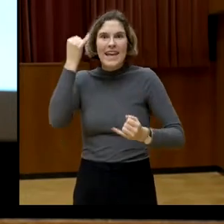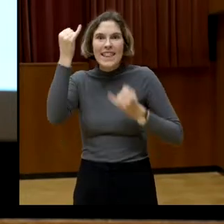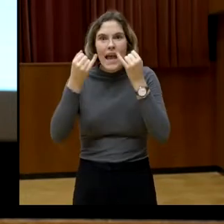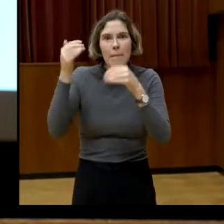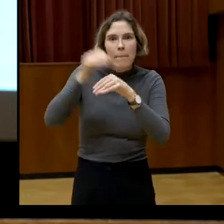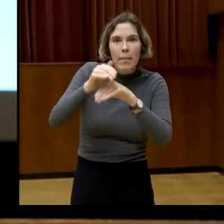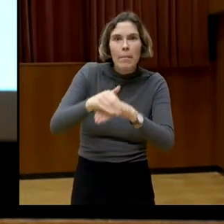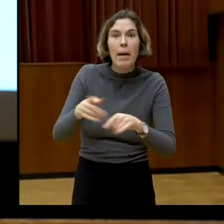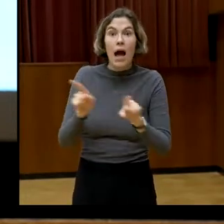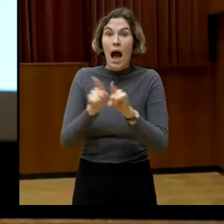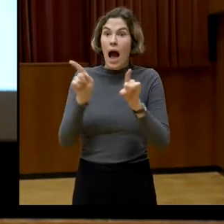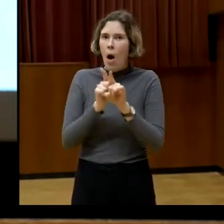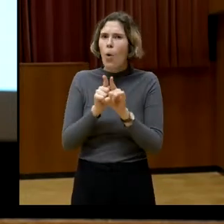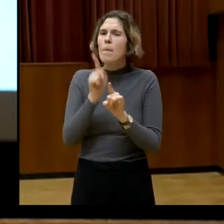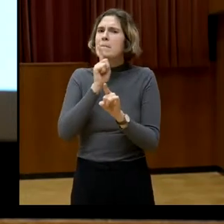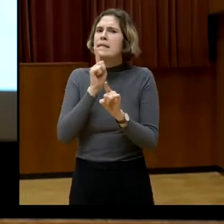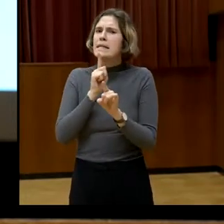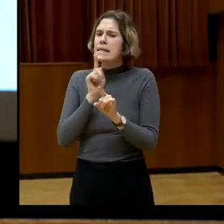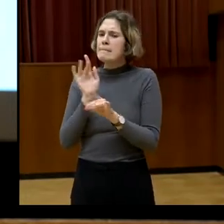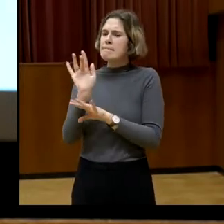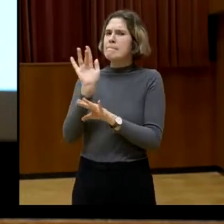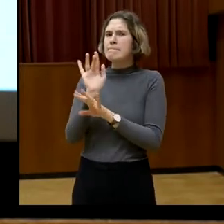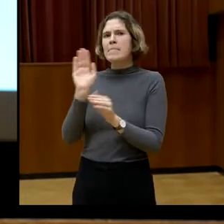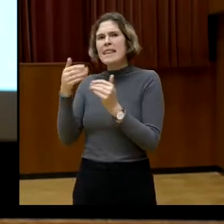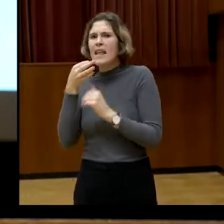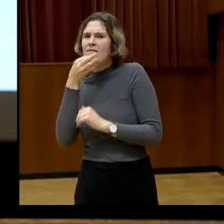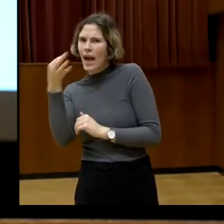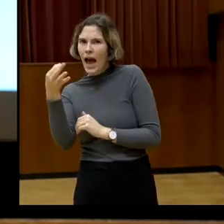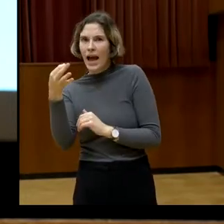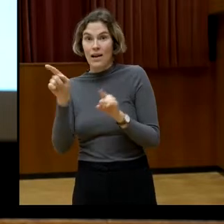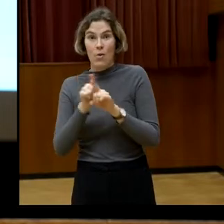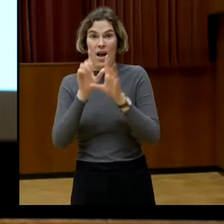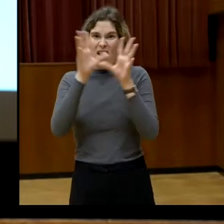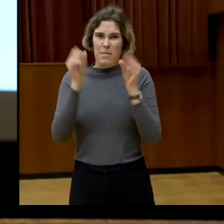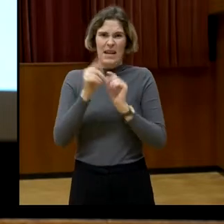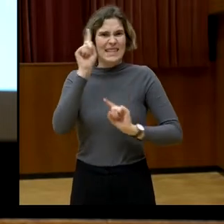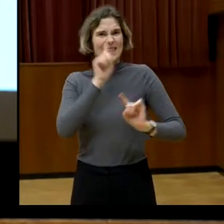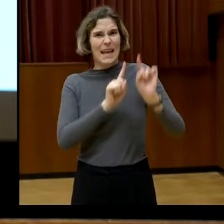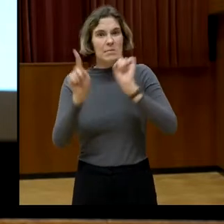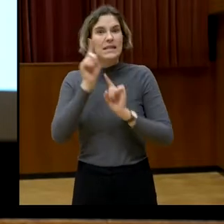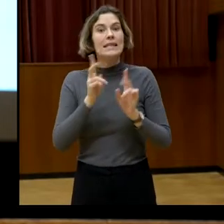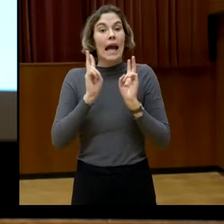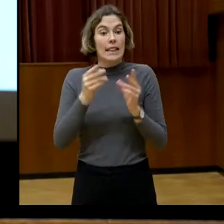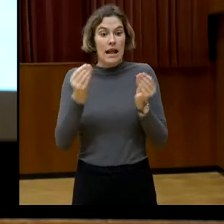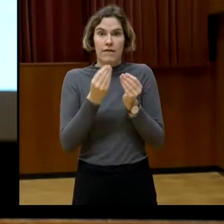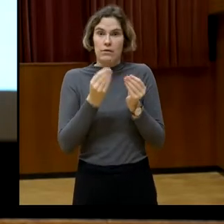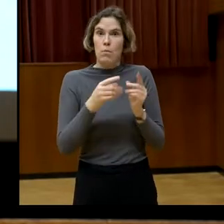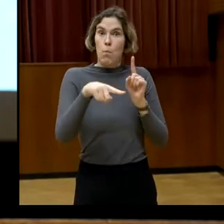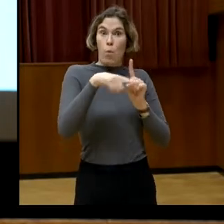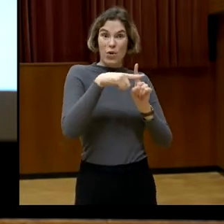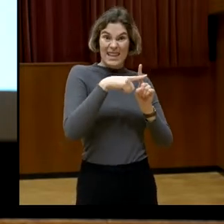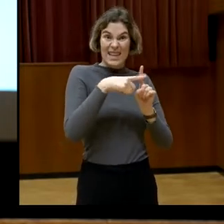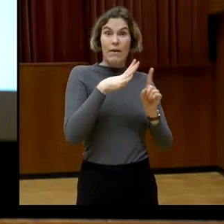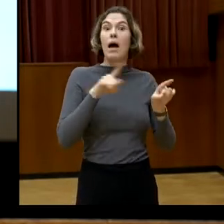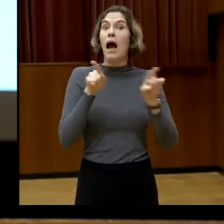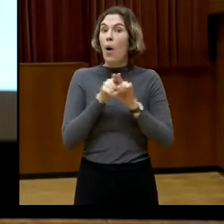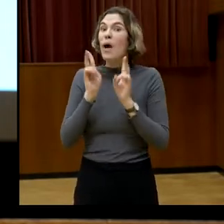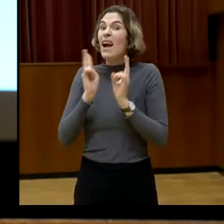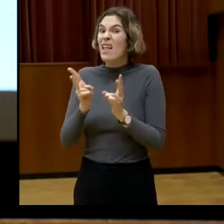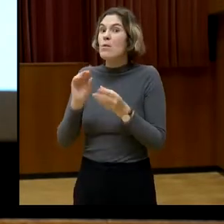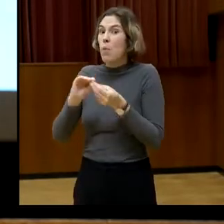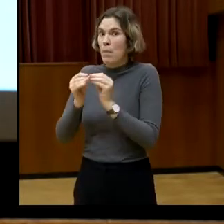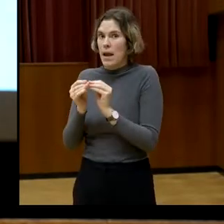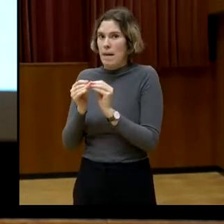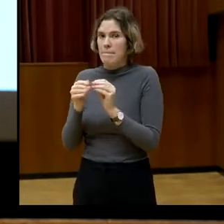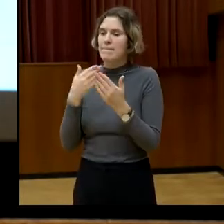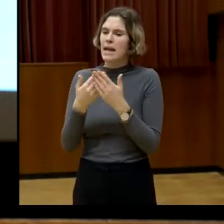kann Skepsis in Form von Wissenschafts oder Demokratieskepsis aber auch etwas sein, das problematisch ist. Und so haben wir das definiert, wenn es